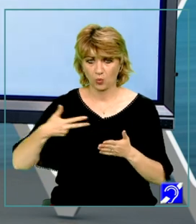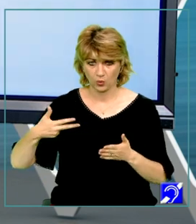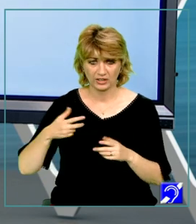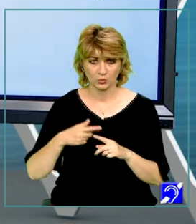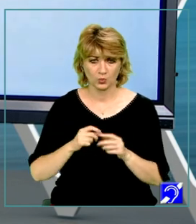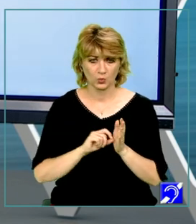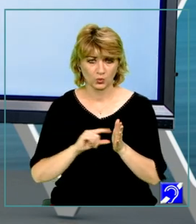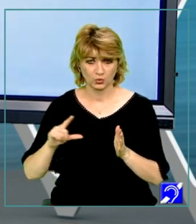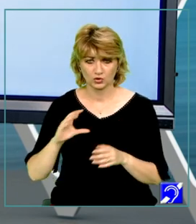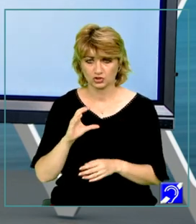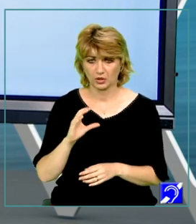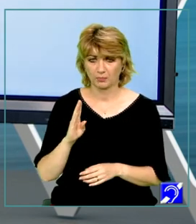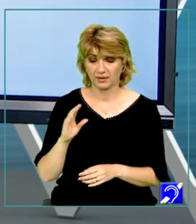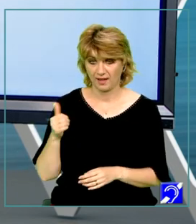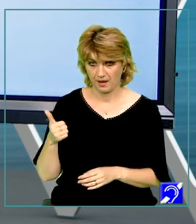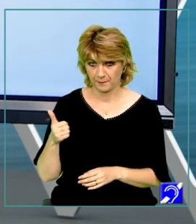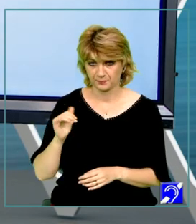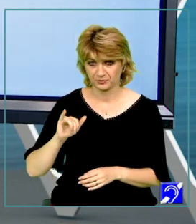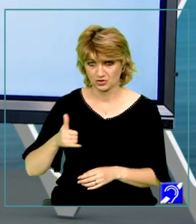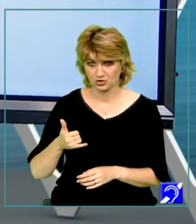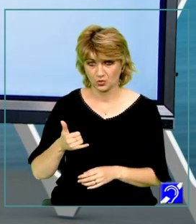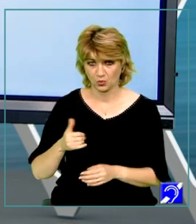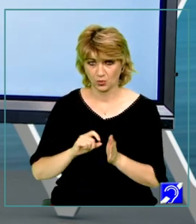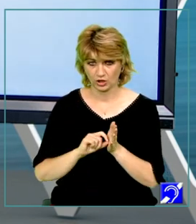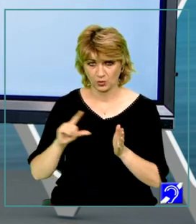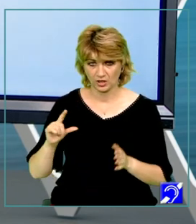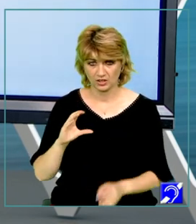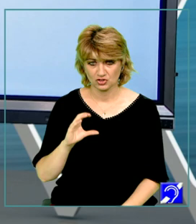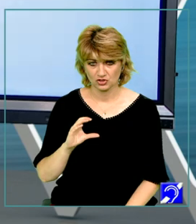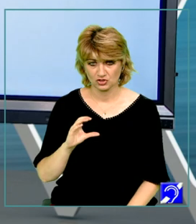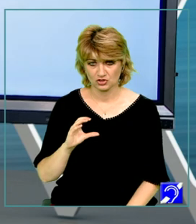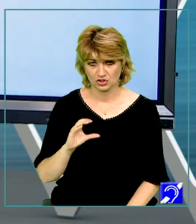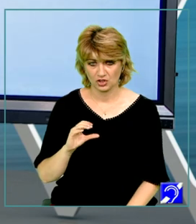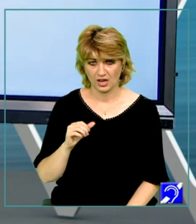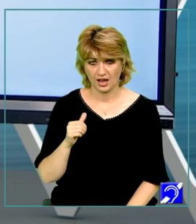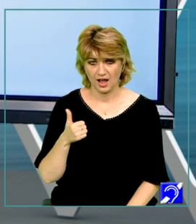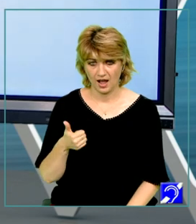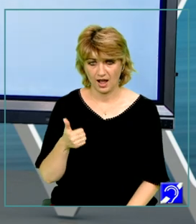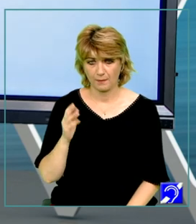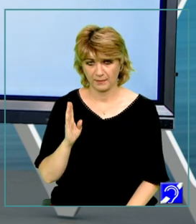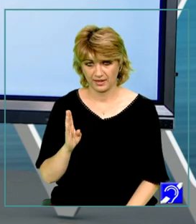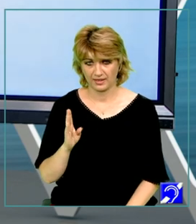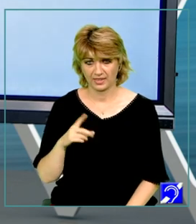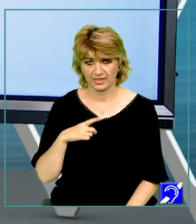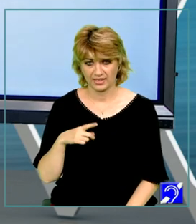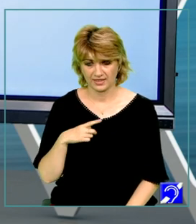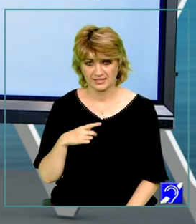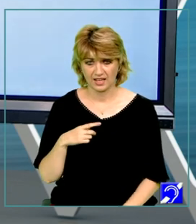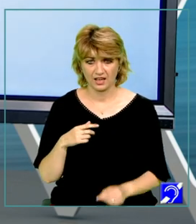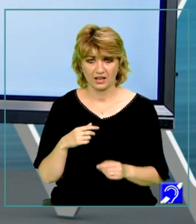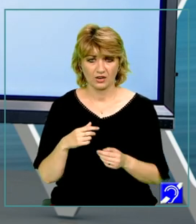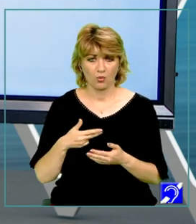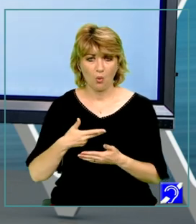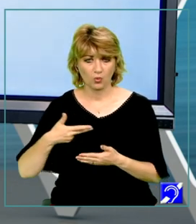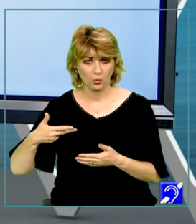unghiul C, B, A și unghiul C, A, B este